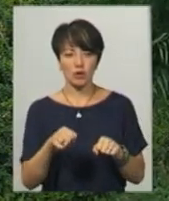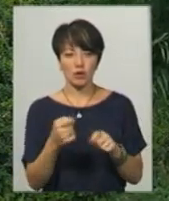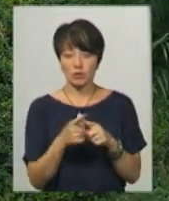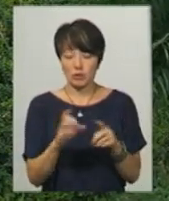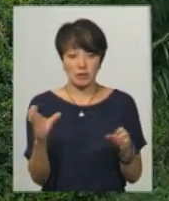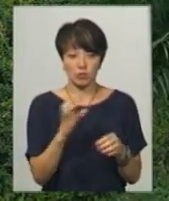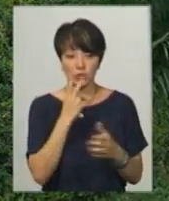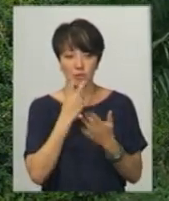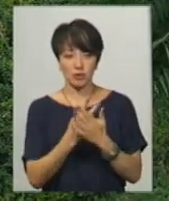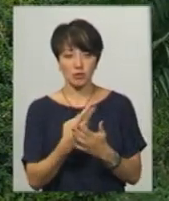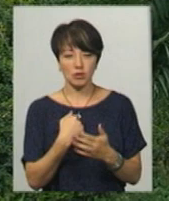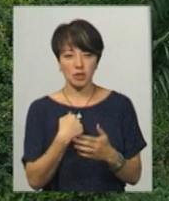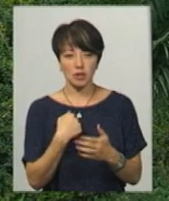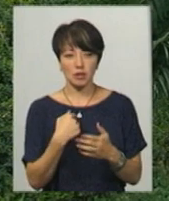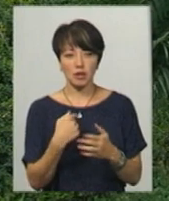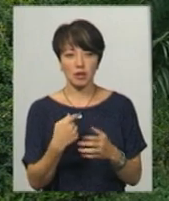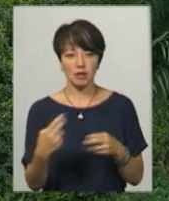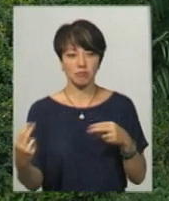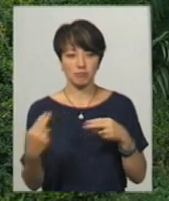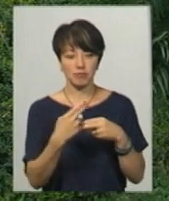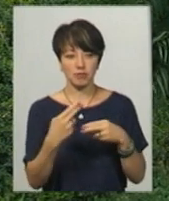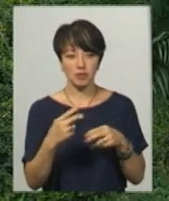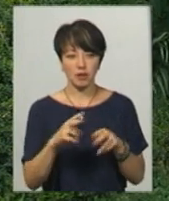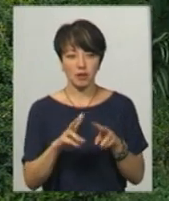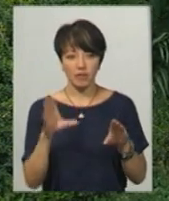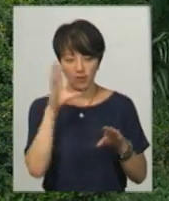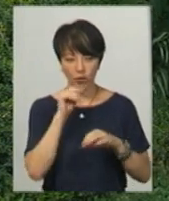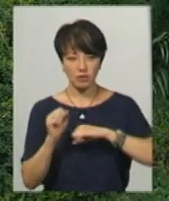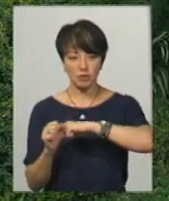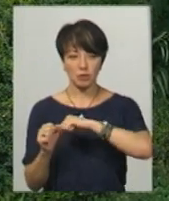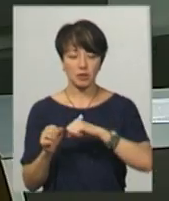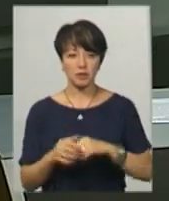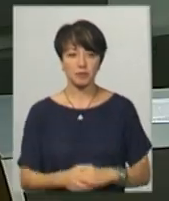долі секунди, я бачу, що на мене щось літить подібне, ніж. Вдалося відбити.